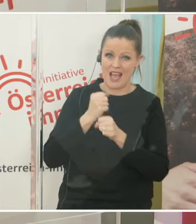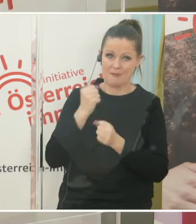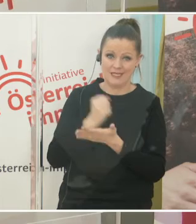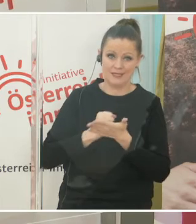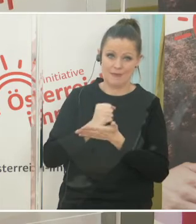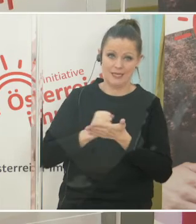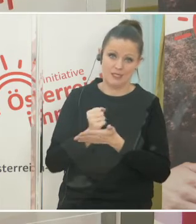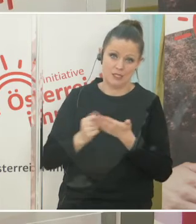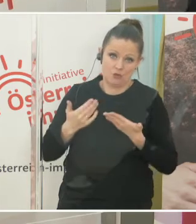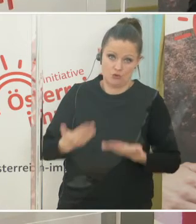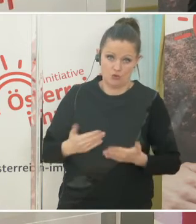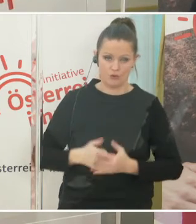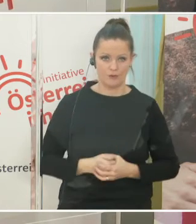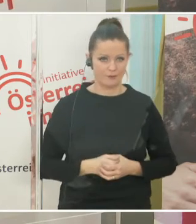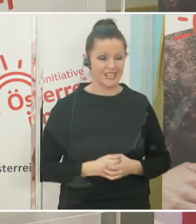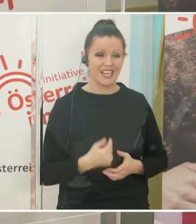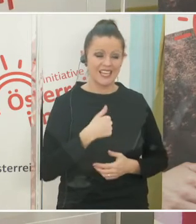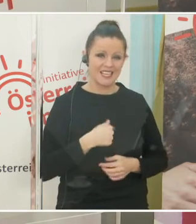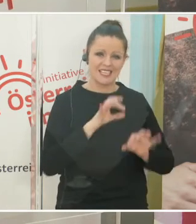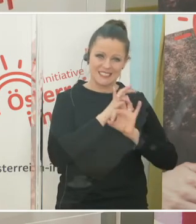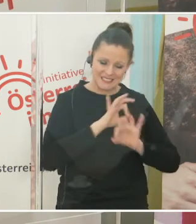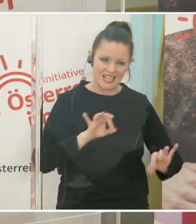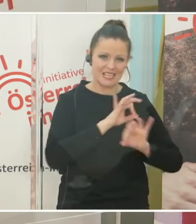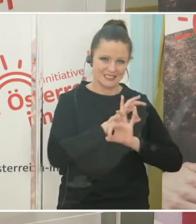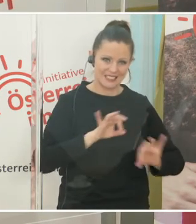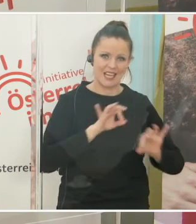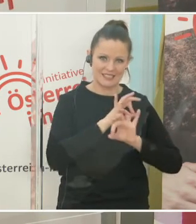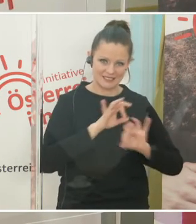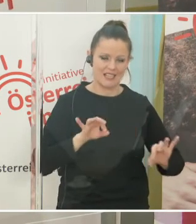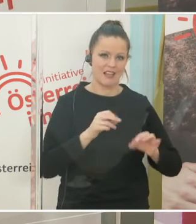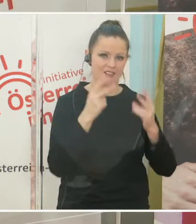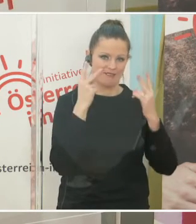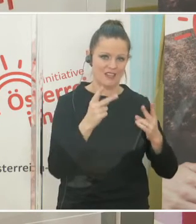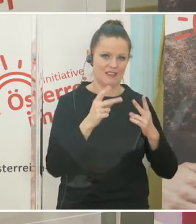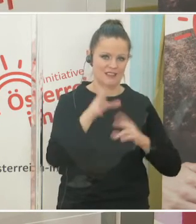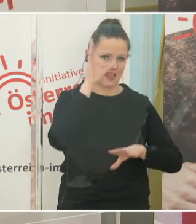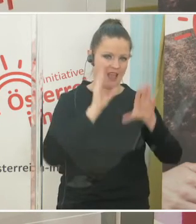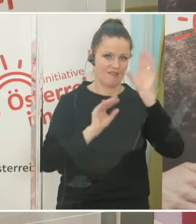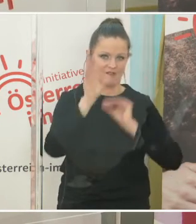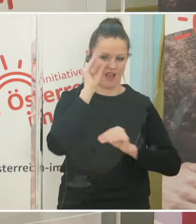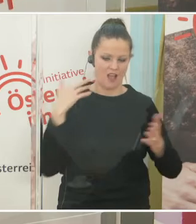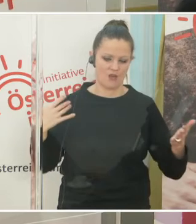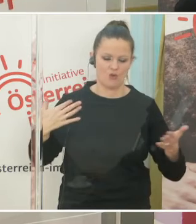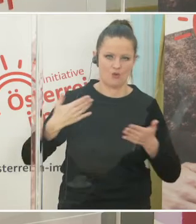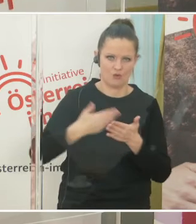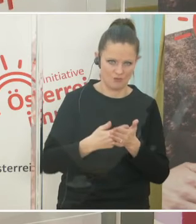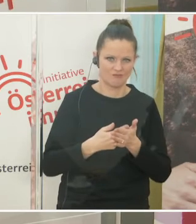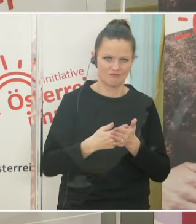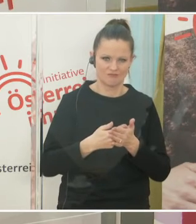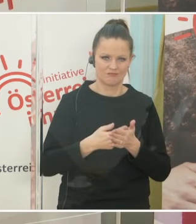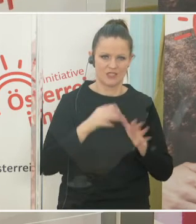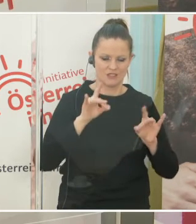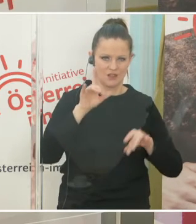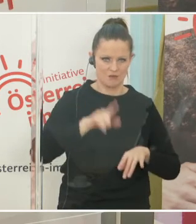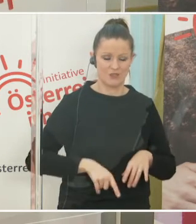Ich habe eine ganz zentrale Erfahrung aus diesen Monaten gezogen und aus meiner Tätigkeit. Ich